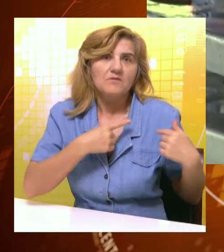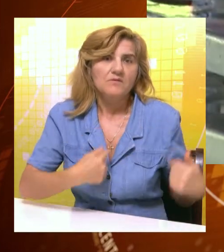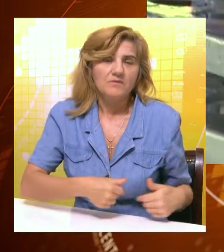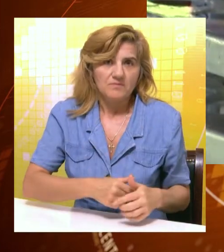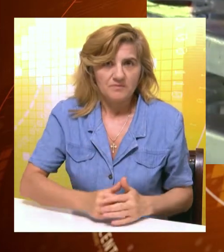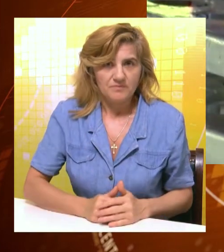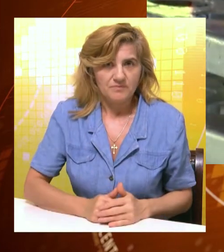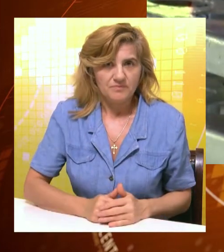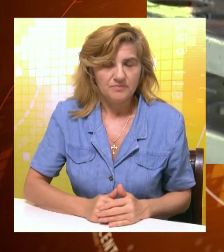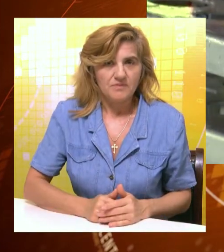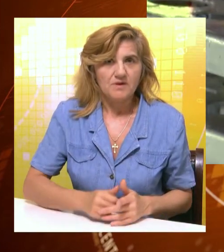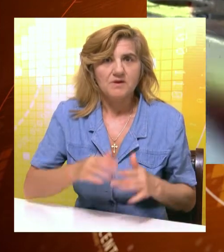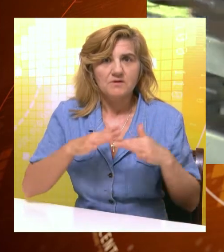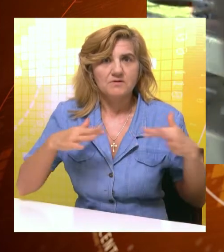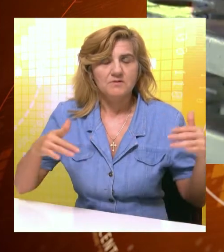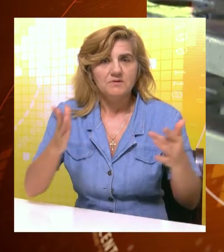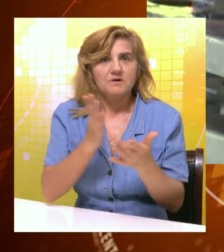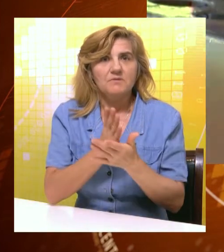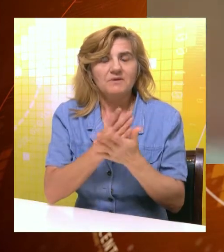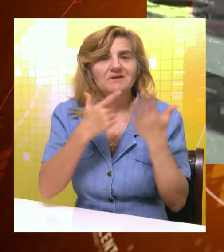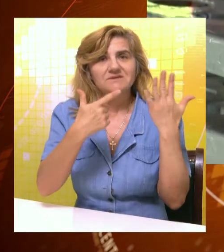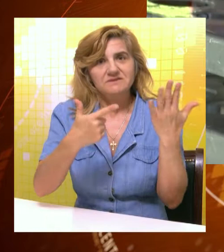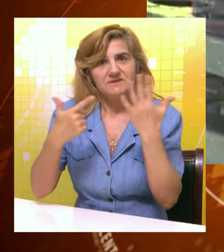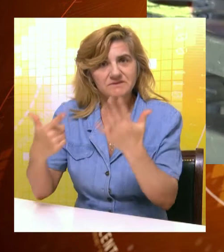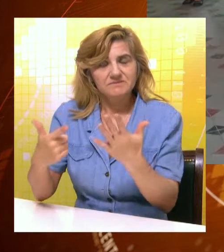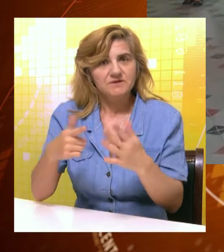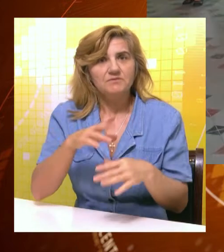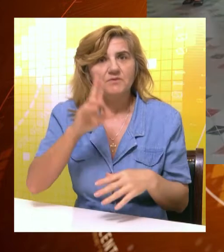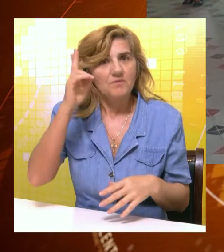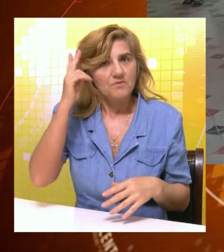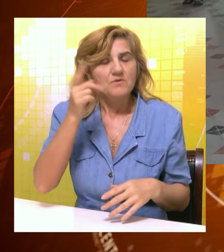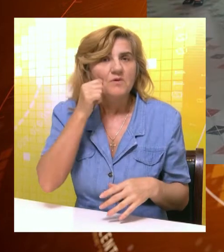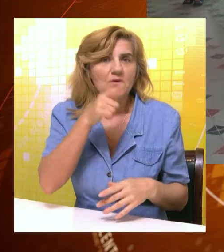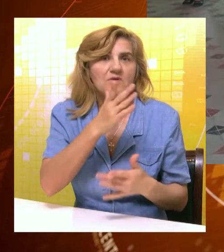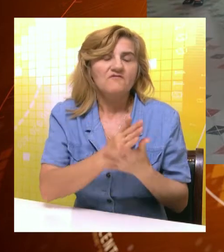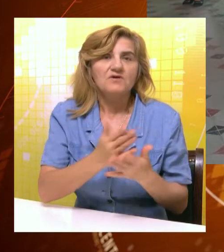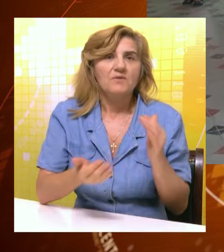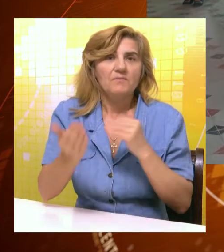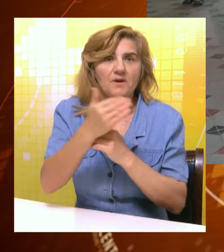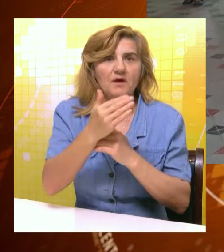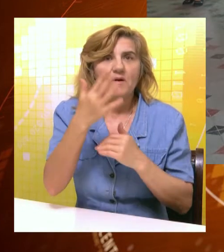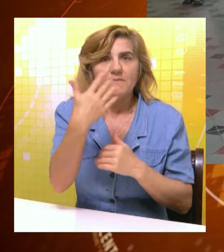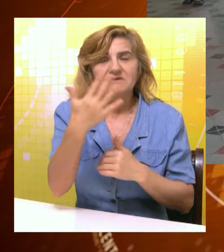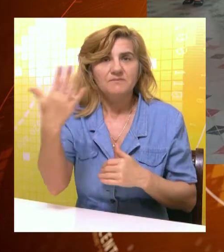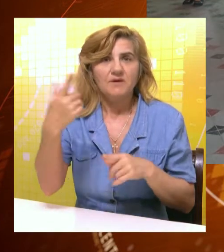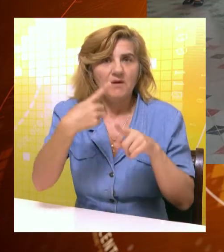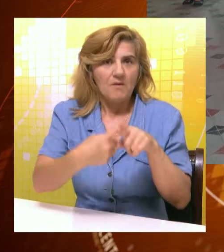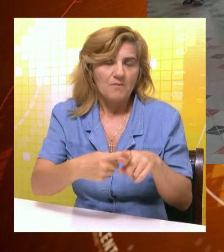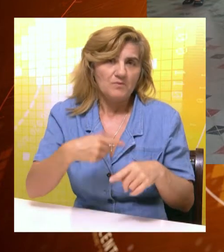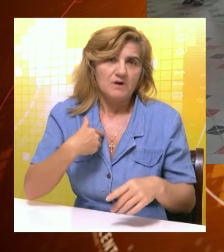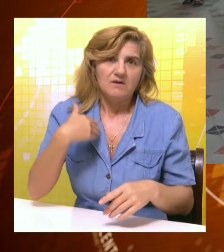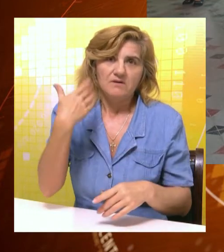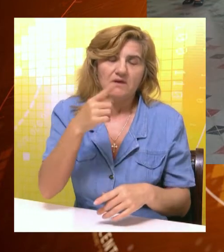Humani Božić. Akciji se odazvalo 77 najhumanijih građana, od kojih je 55. rodalo krv.